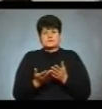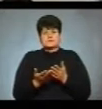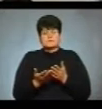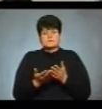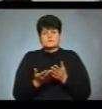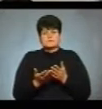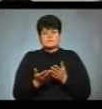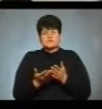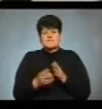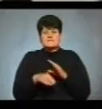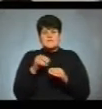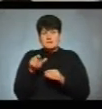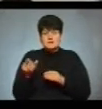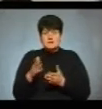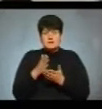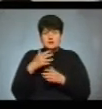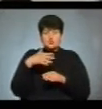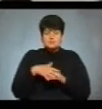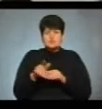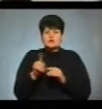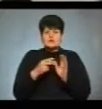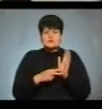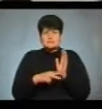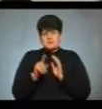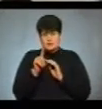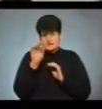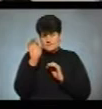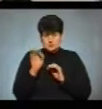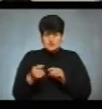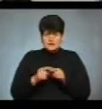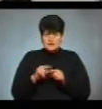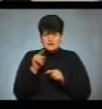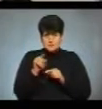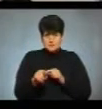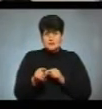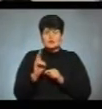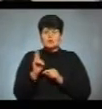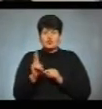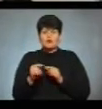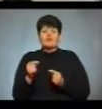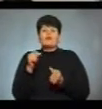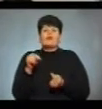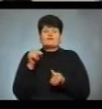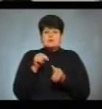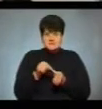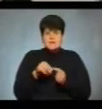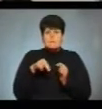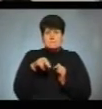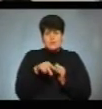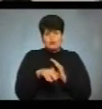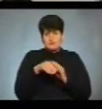виборці мають розуміти, що 71% – це з тих, хто визначилися і підуть на вибори.